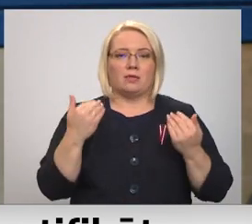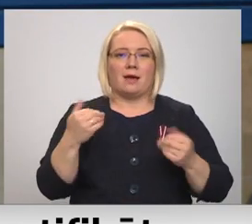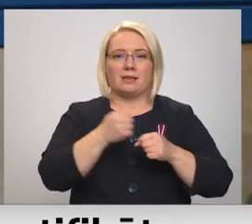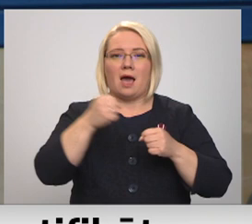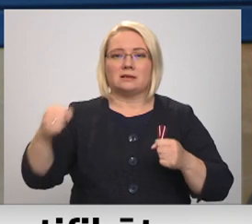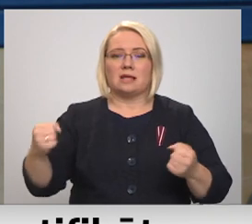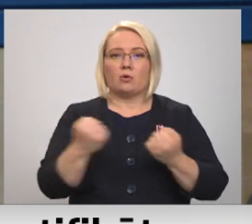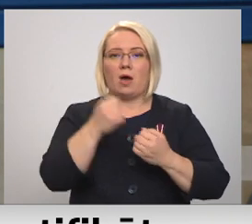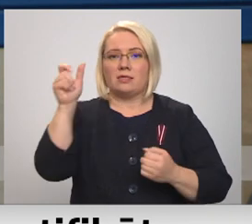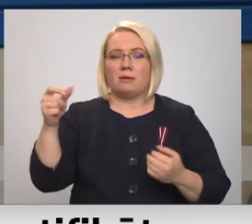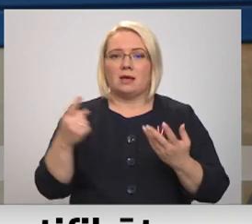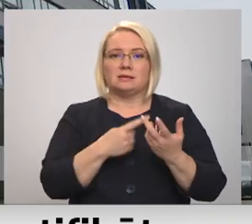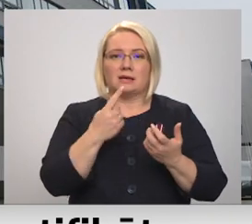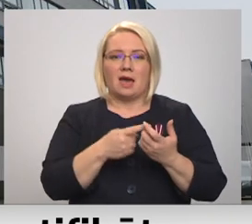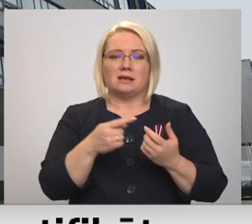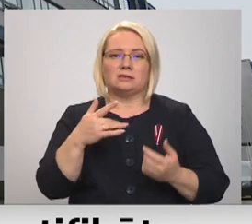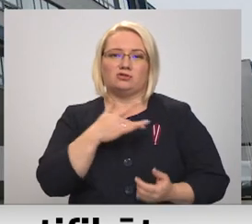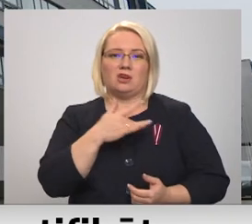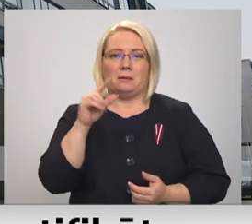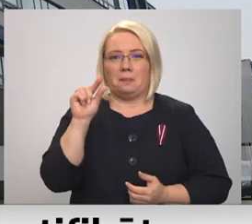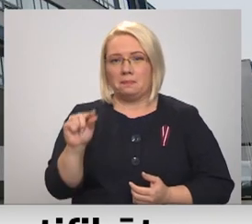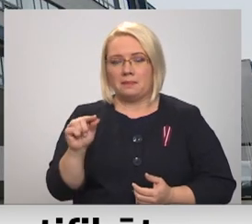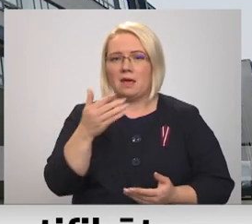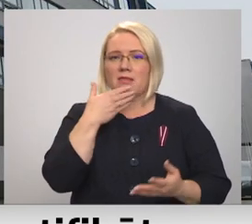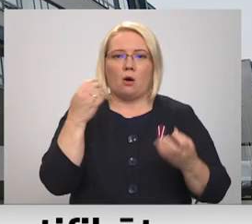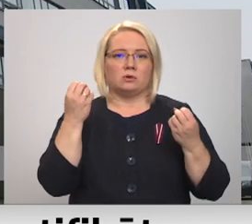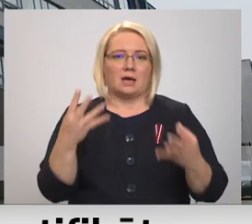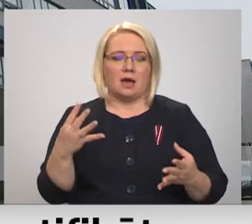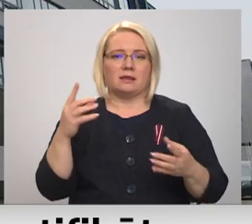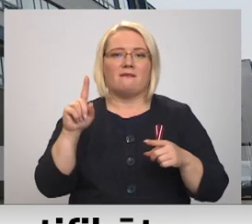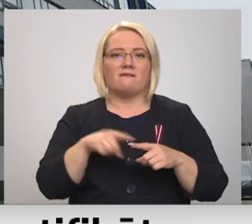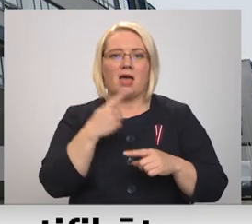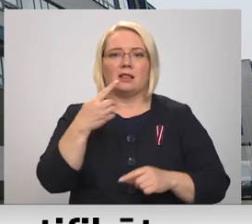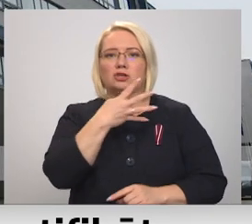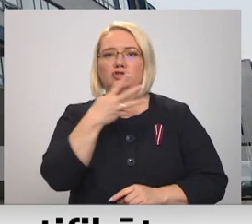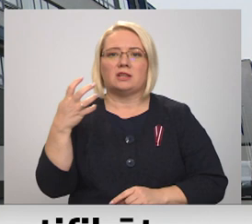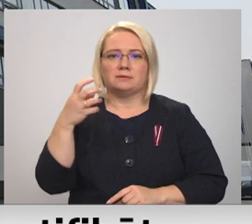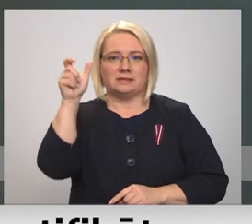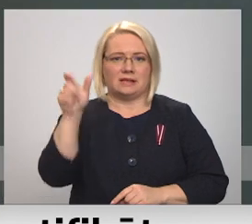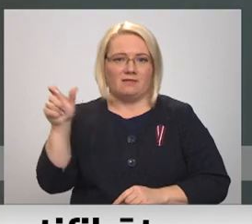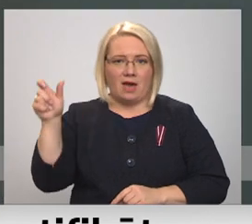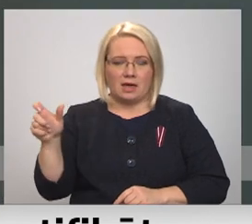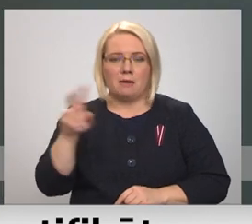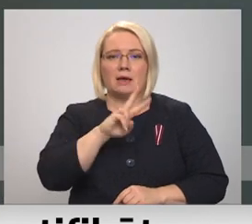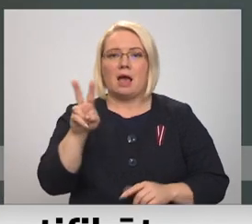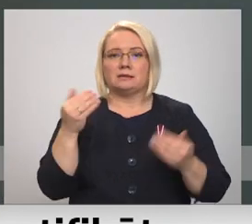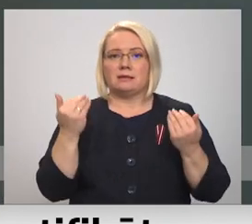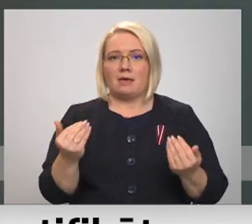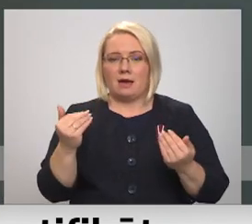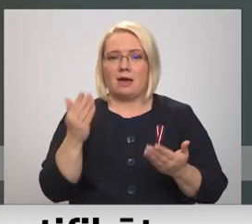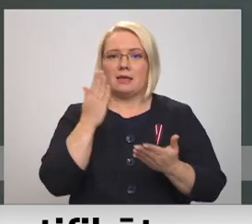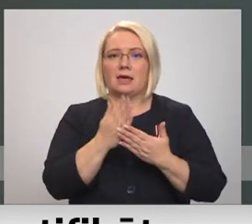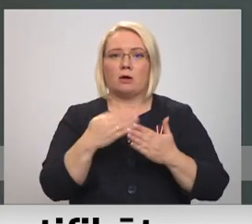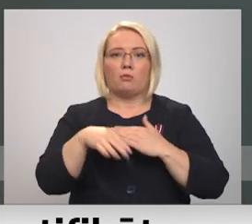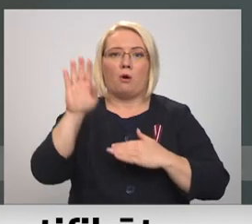darbinieku skaits vēl šķiet samērā neliels, neskaidrība ir par vēl gandrīz 400 cilvēkiem, kas pašlaikā atrodas